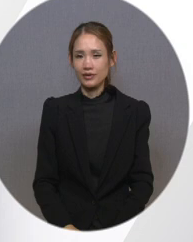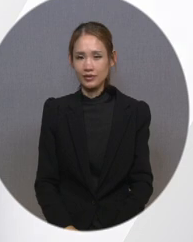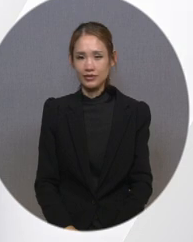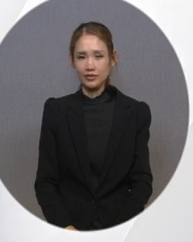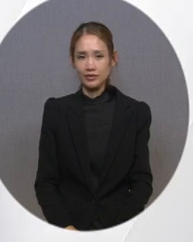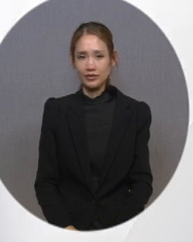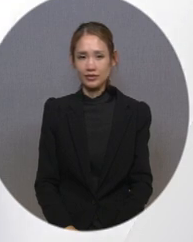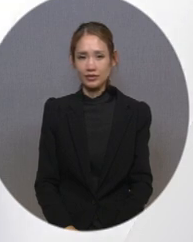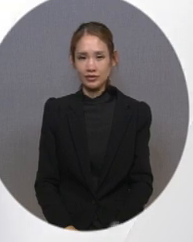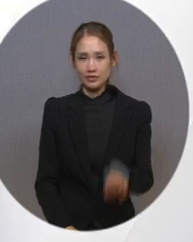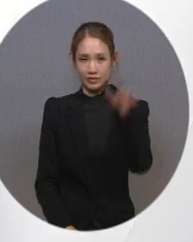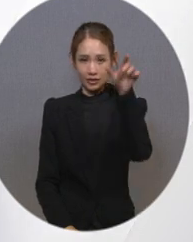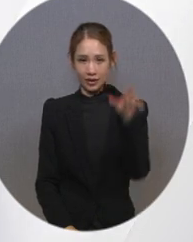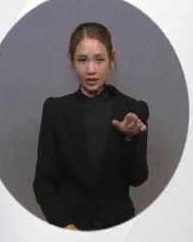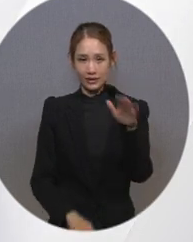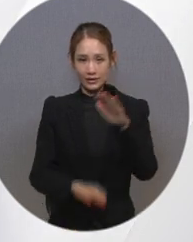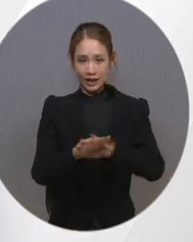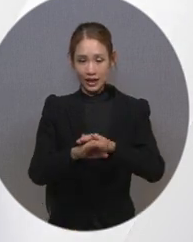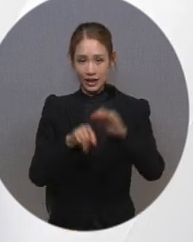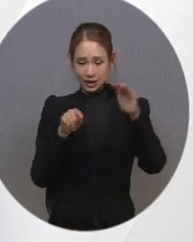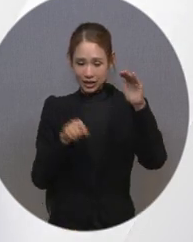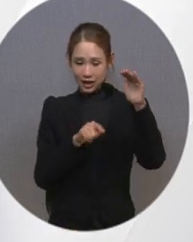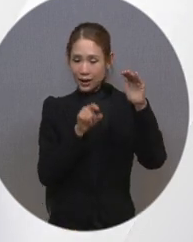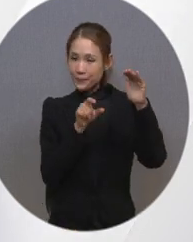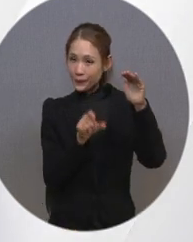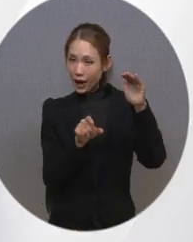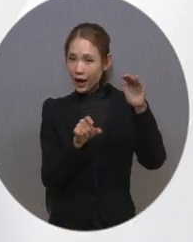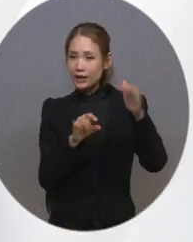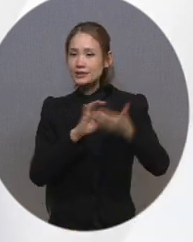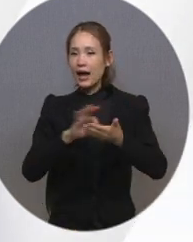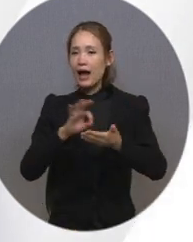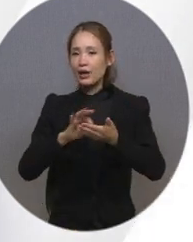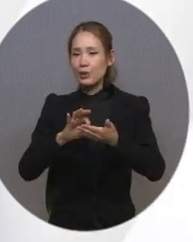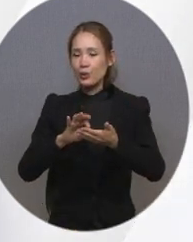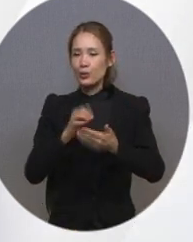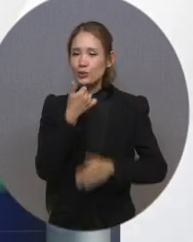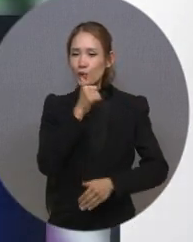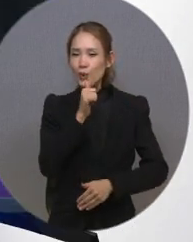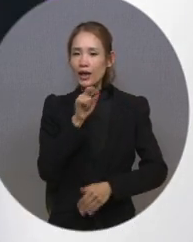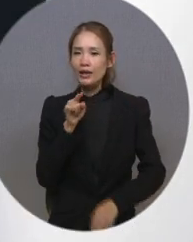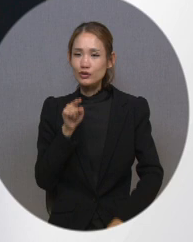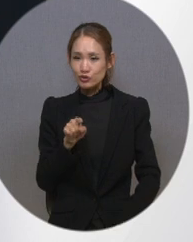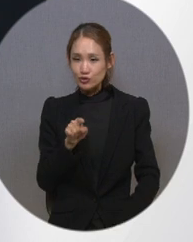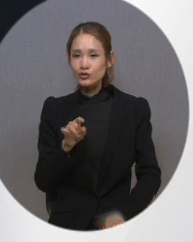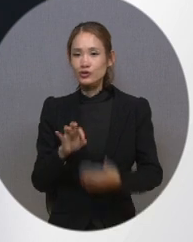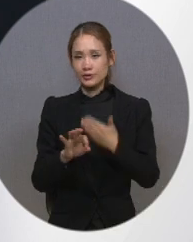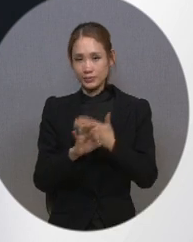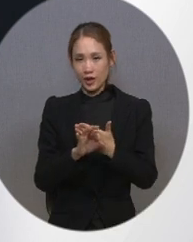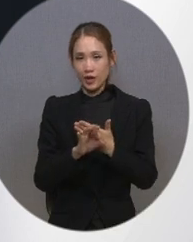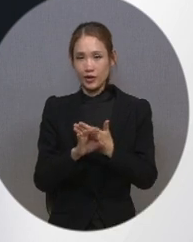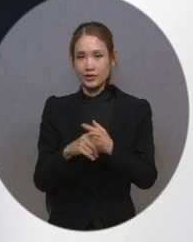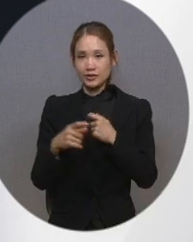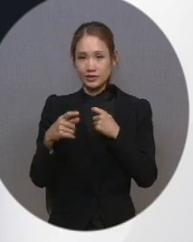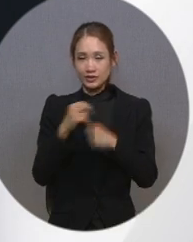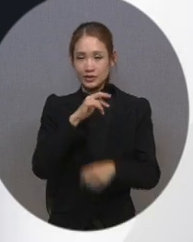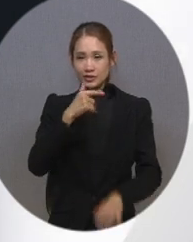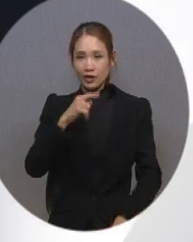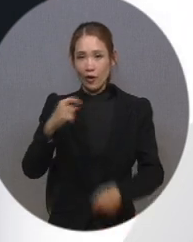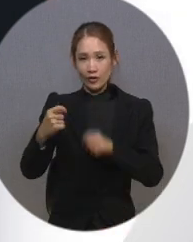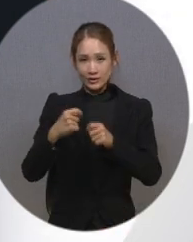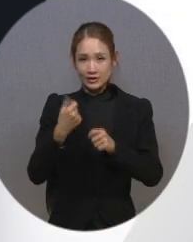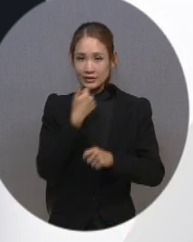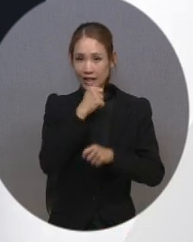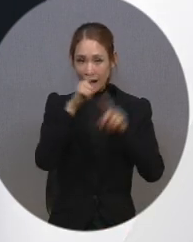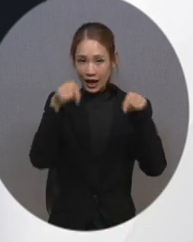리모컨 제일 하단 오른쪽 사용 안내 버튼을 누르면 접근성 사용 안내 메뉴에 진입하게 되고